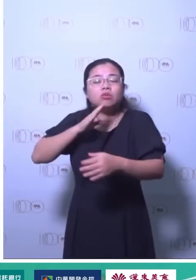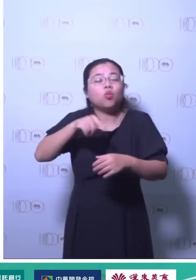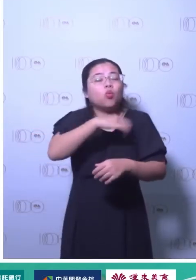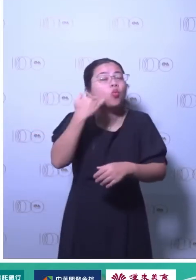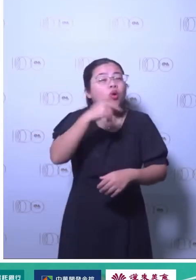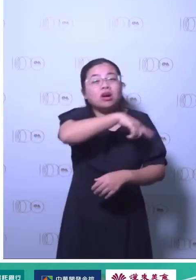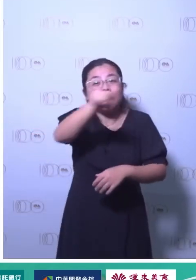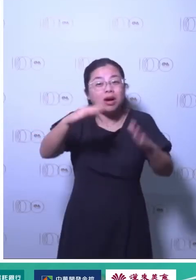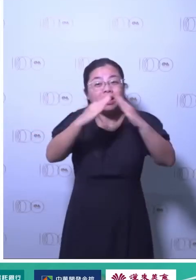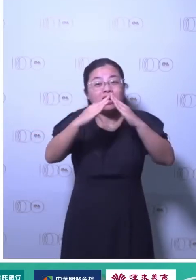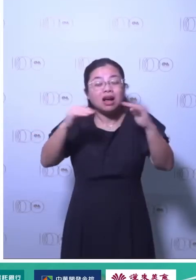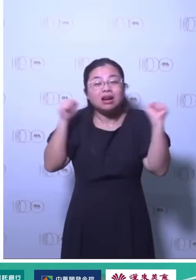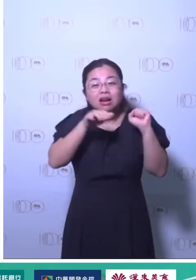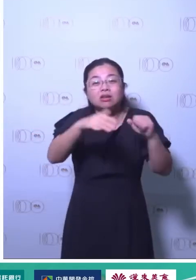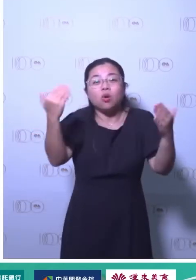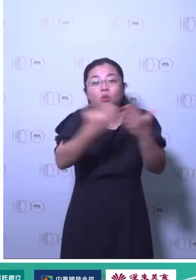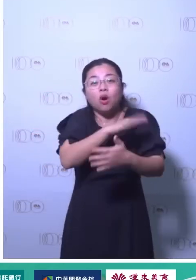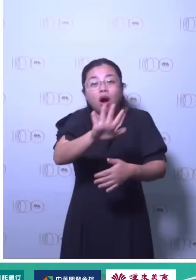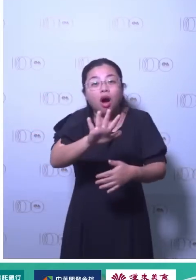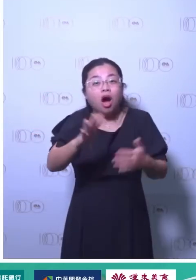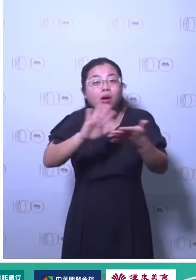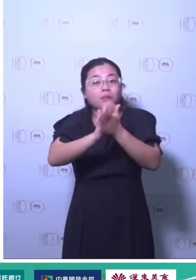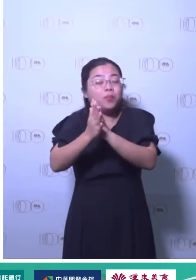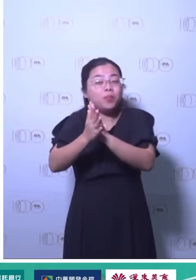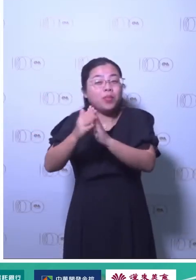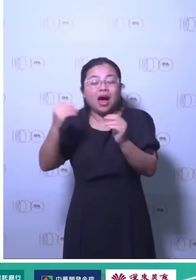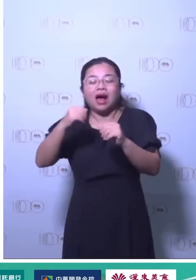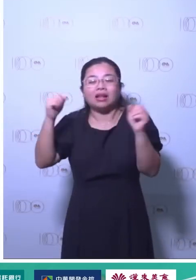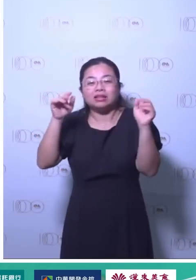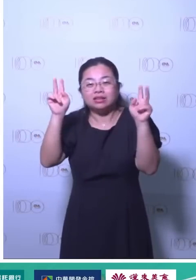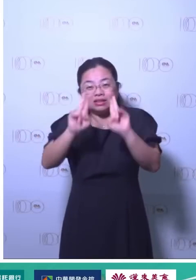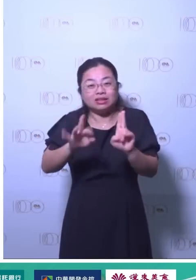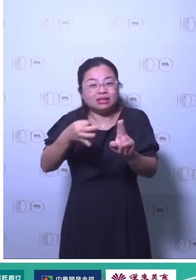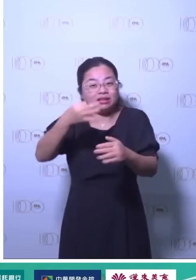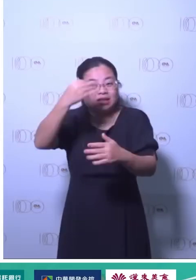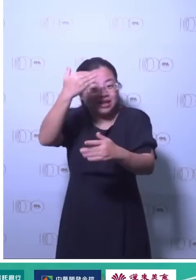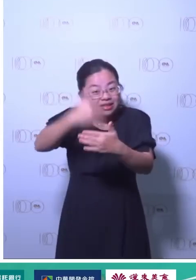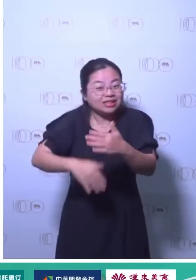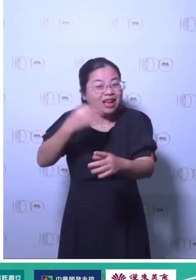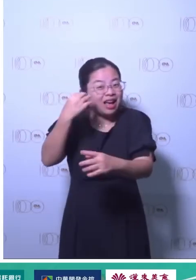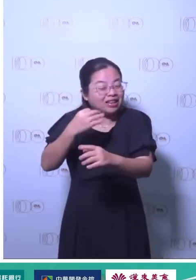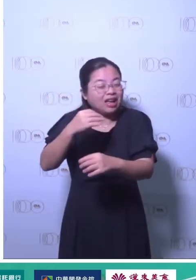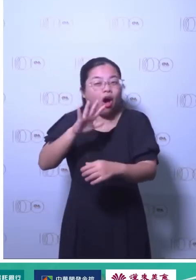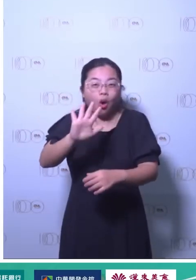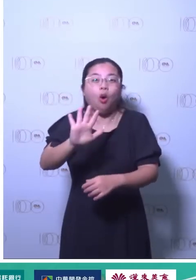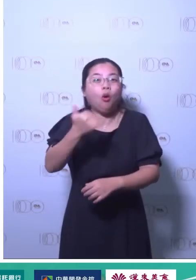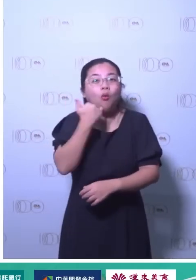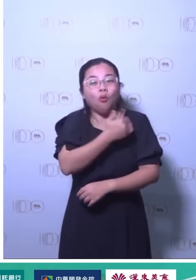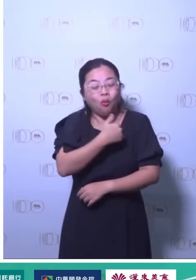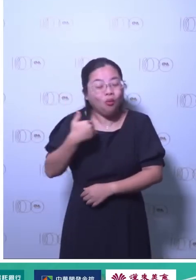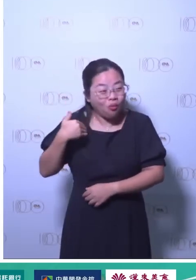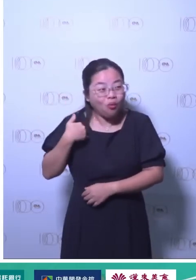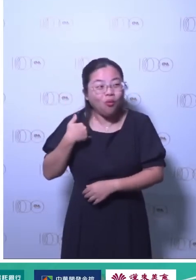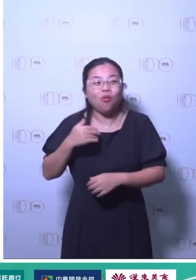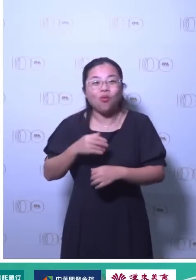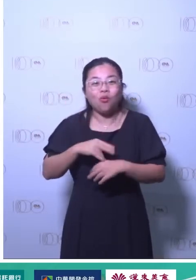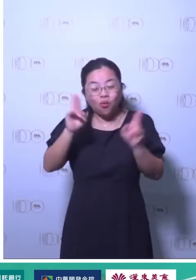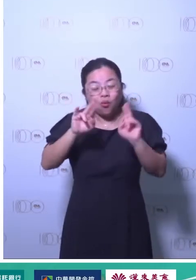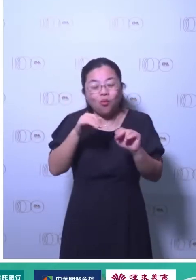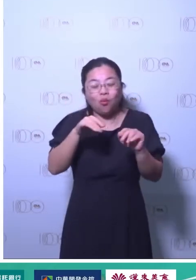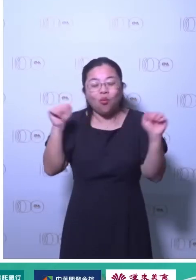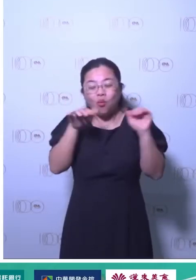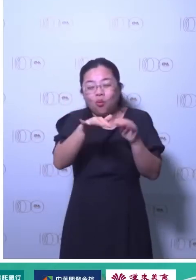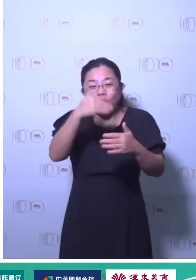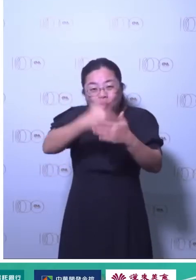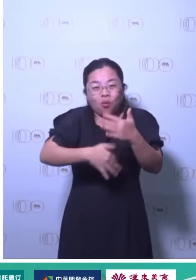泡这些有的没的不管换什么东西它其实全部都在干嘛它在这边在左边它是在减少你的排放各位先